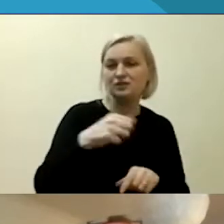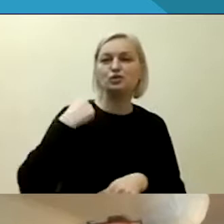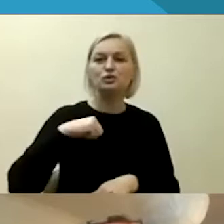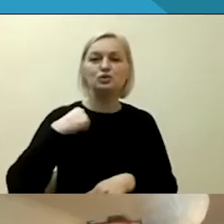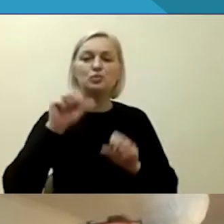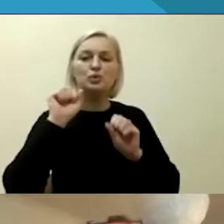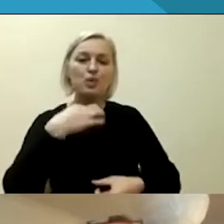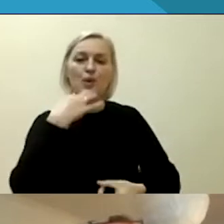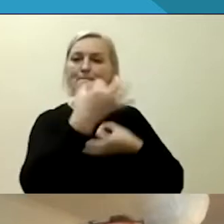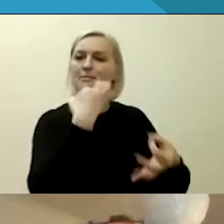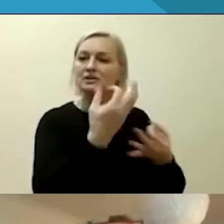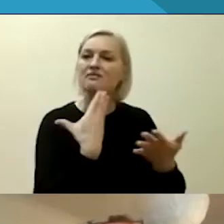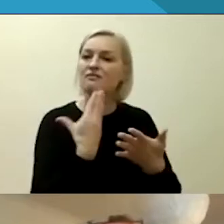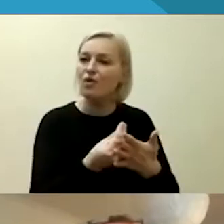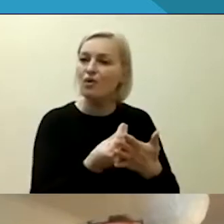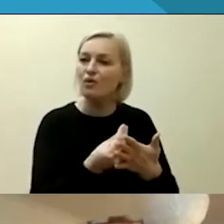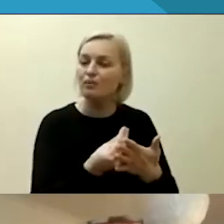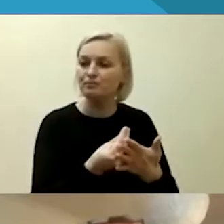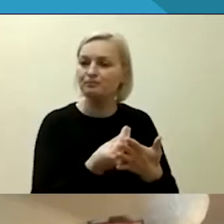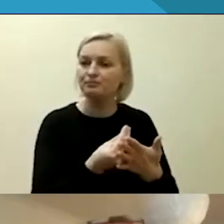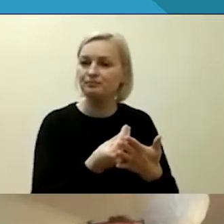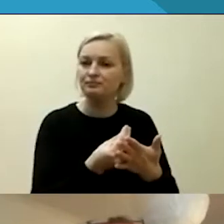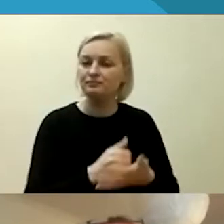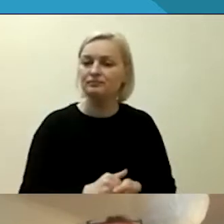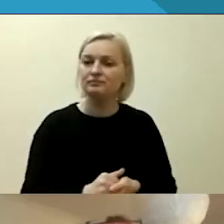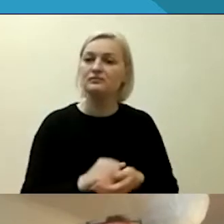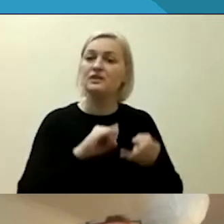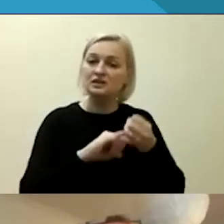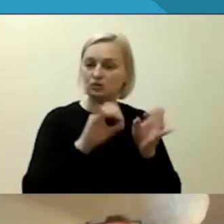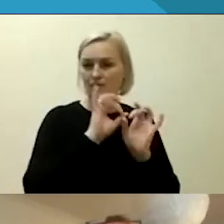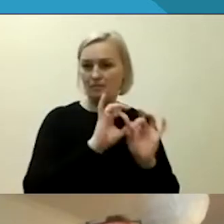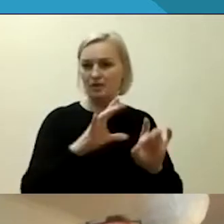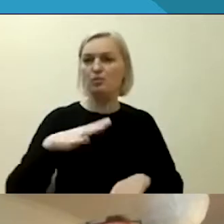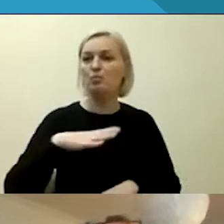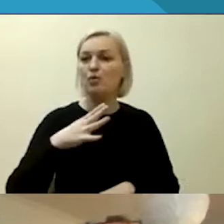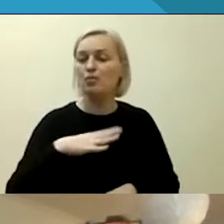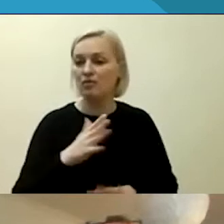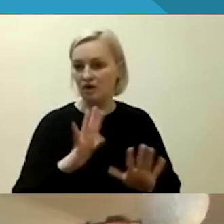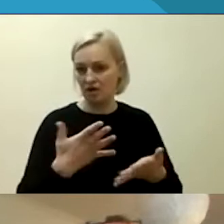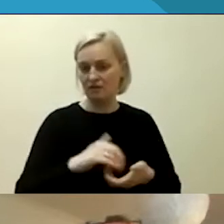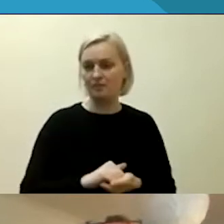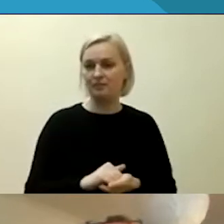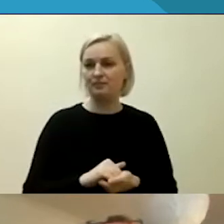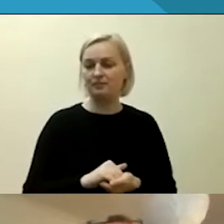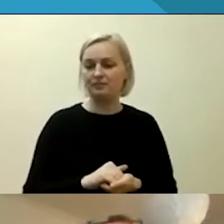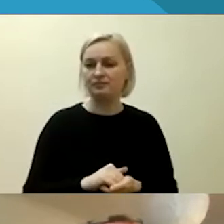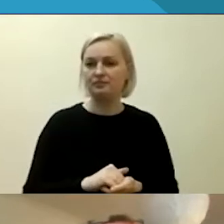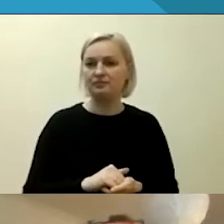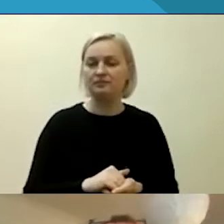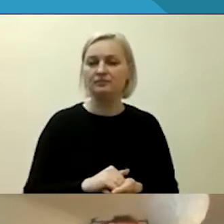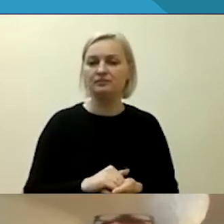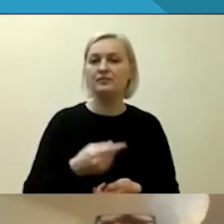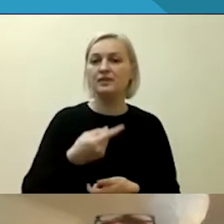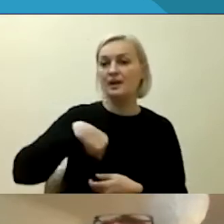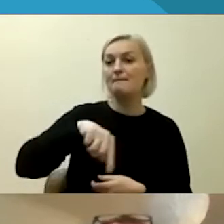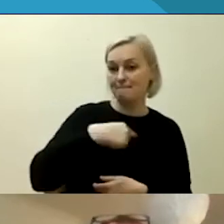istorijas ir jais kiti patekė. Kitaip sakant, mes